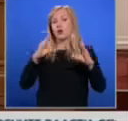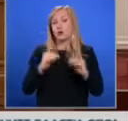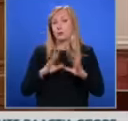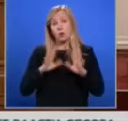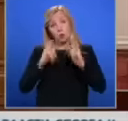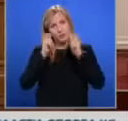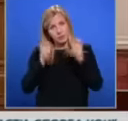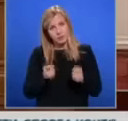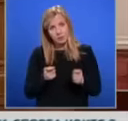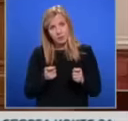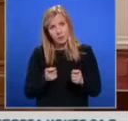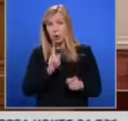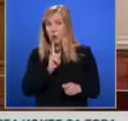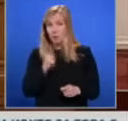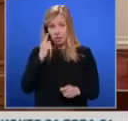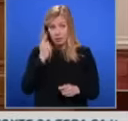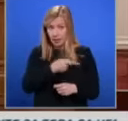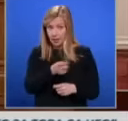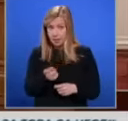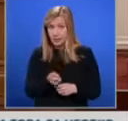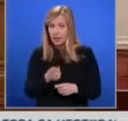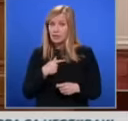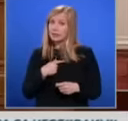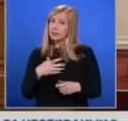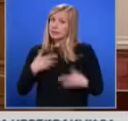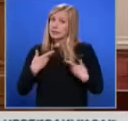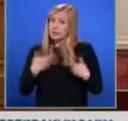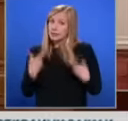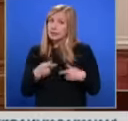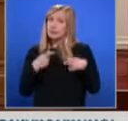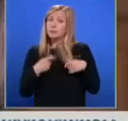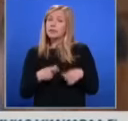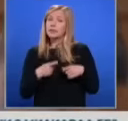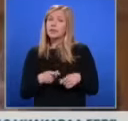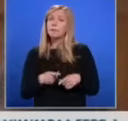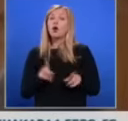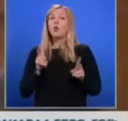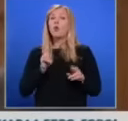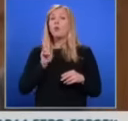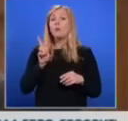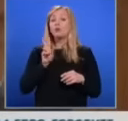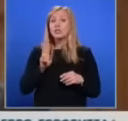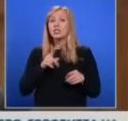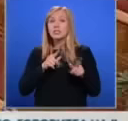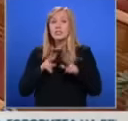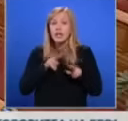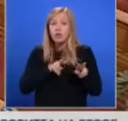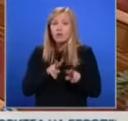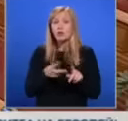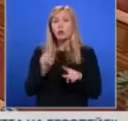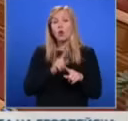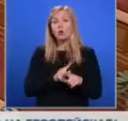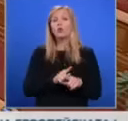уважаваме. Обаче, знаете ли, предпочитам да бъда комунистически съдовател, отколкото комунистически пожарникар.